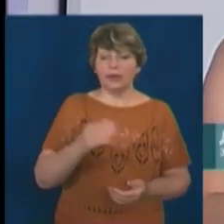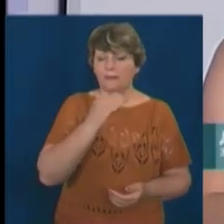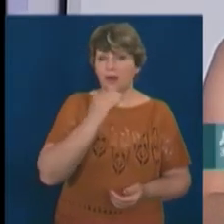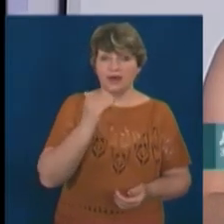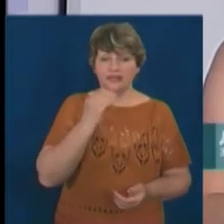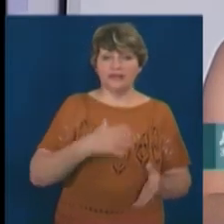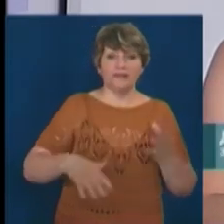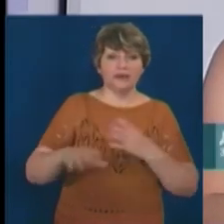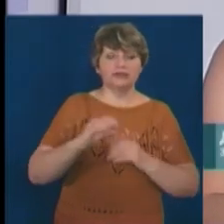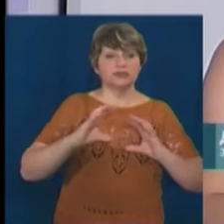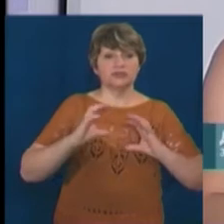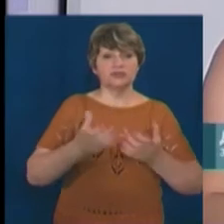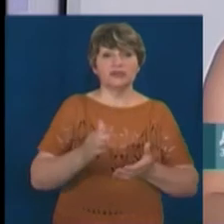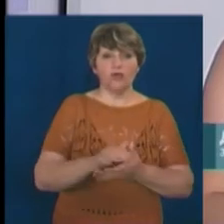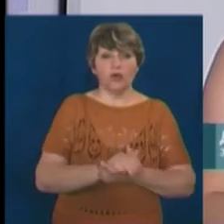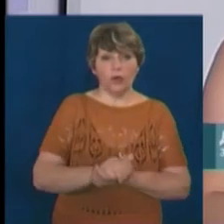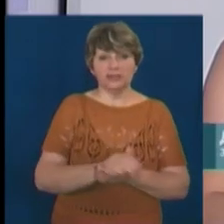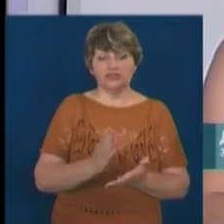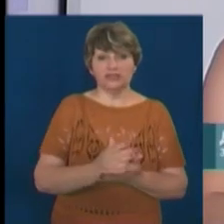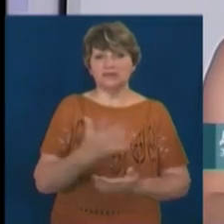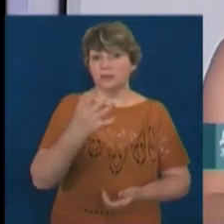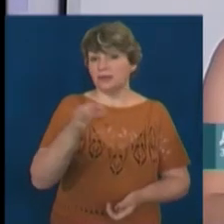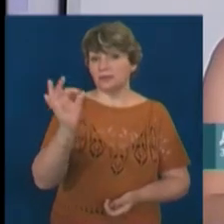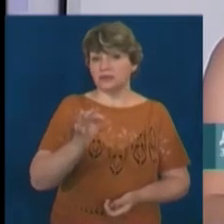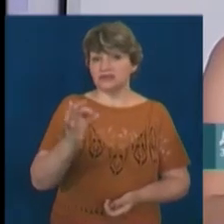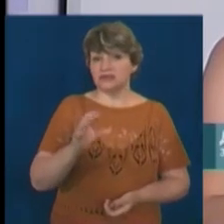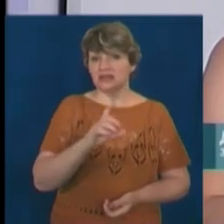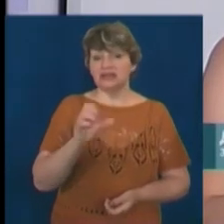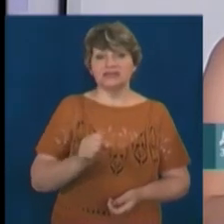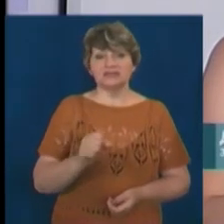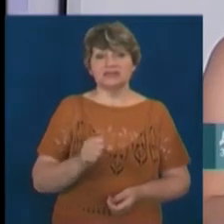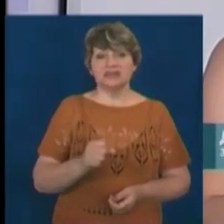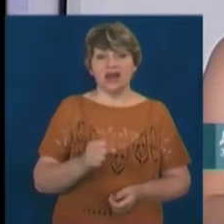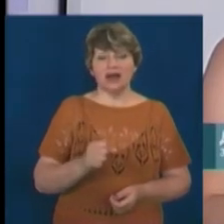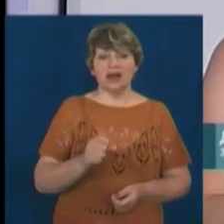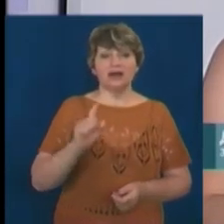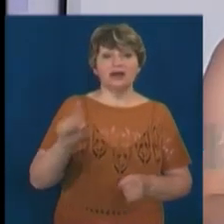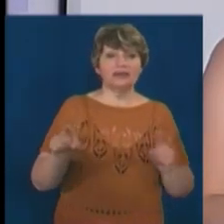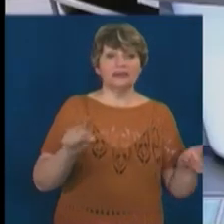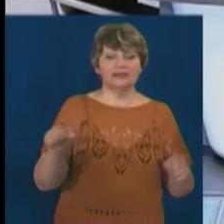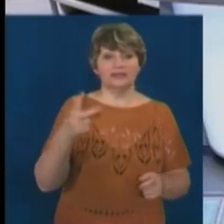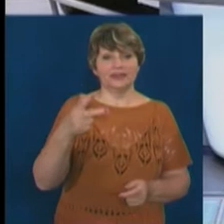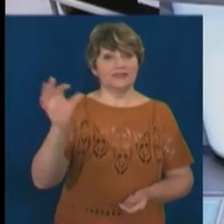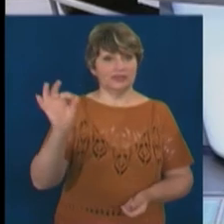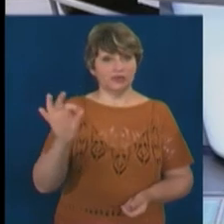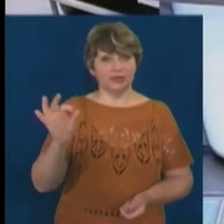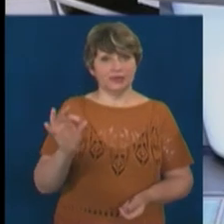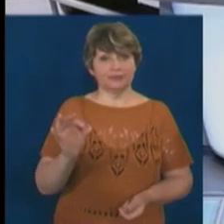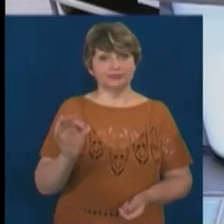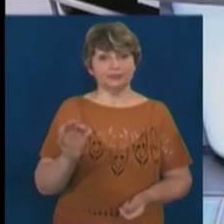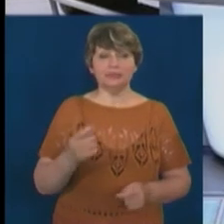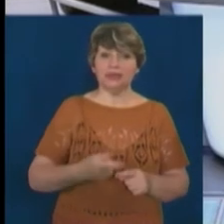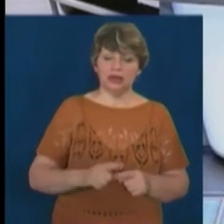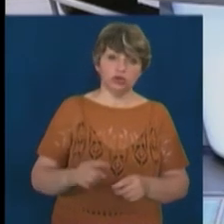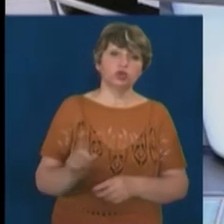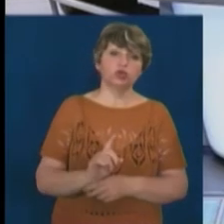світі їх завжди в суспільстві не більше п'яти відсотків. За іншими дослідженнями, навіть два-три. І це